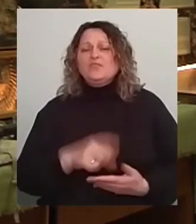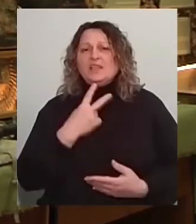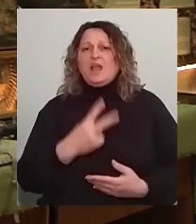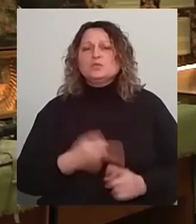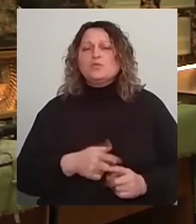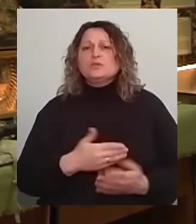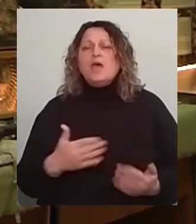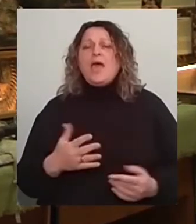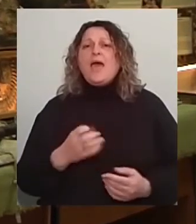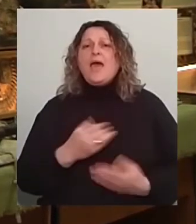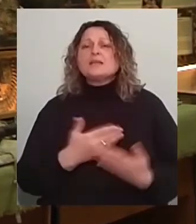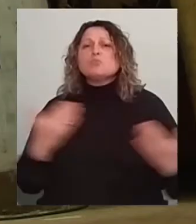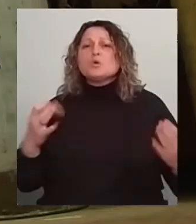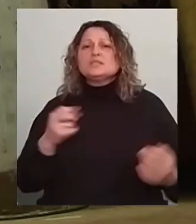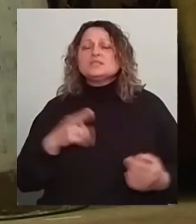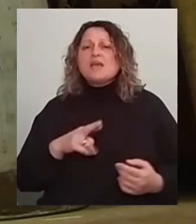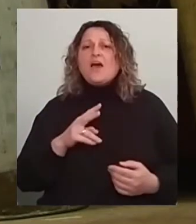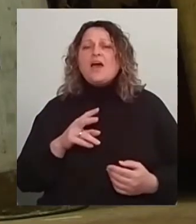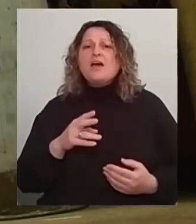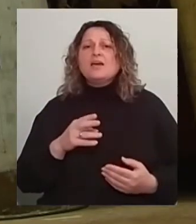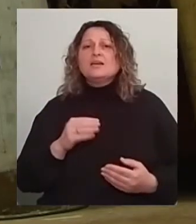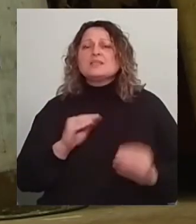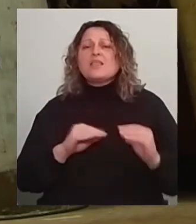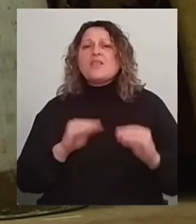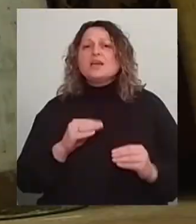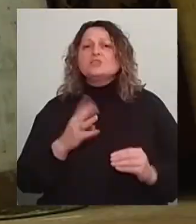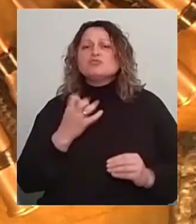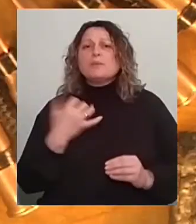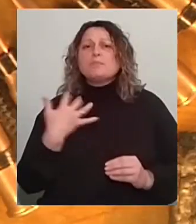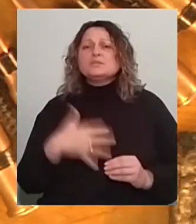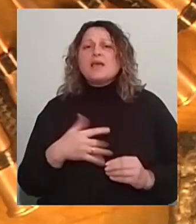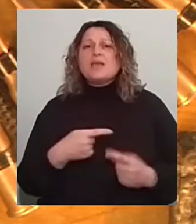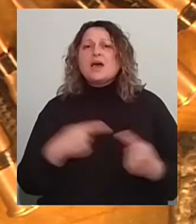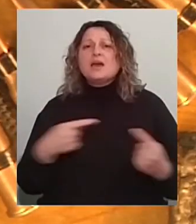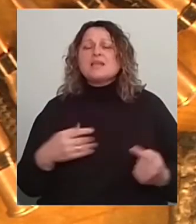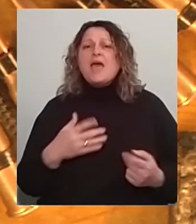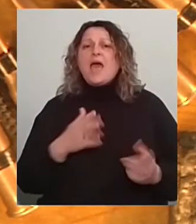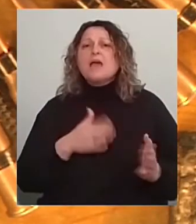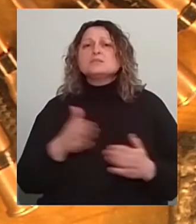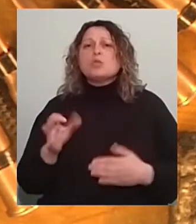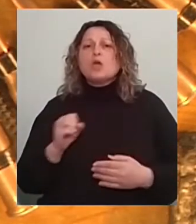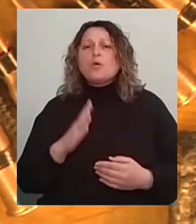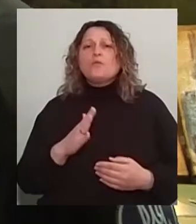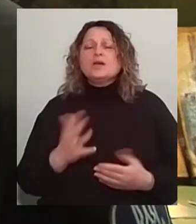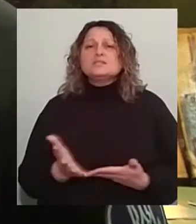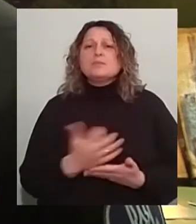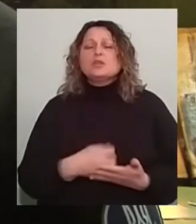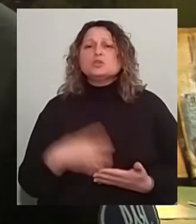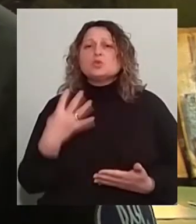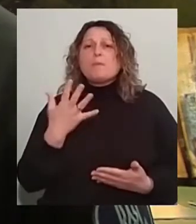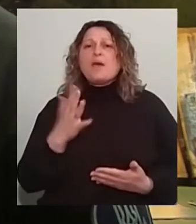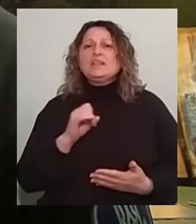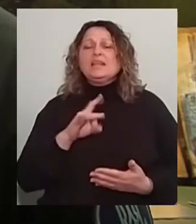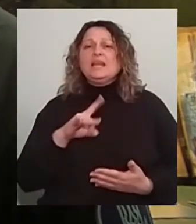Експозиція виставки складається з понад 450 експонатів, зібраних у 45 вітринах. Це